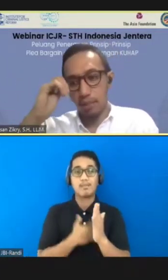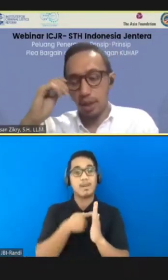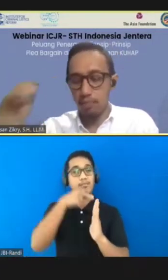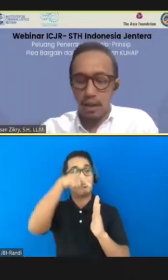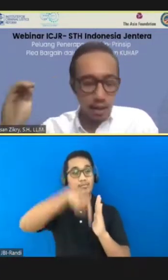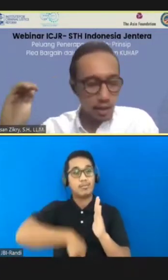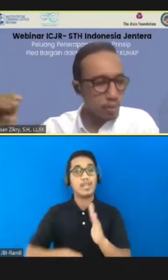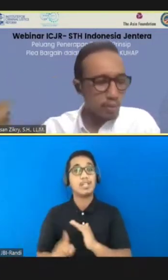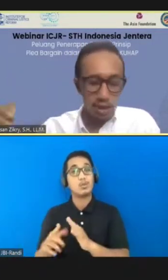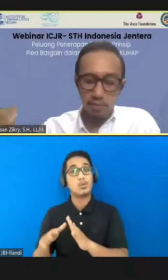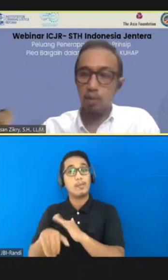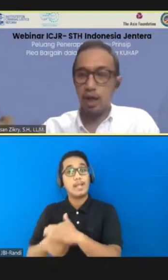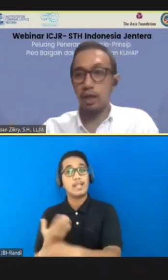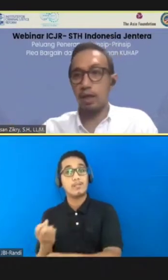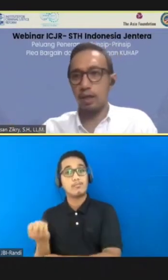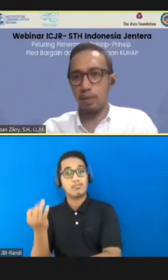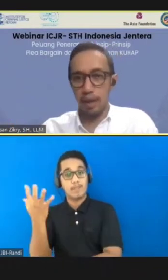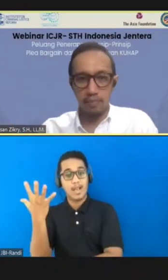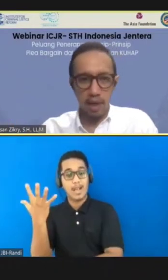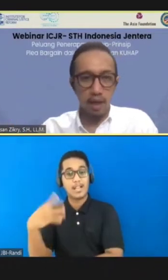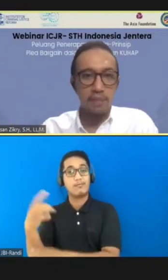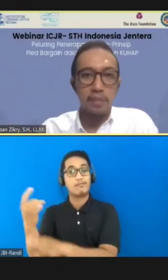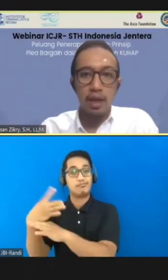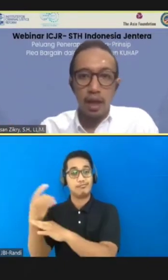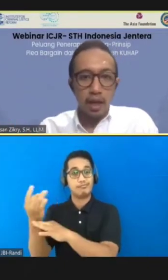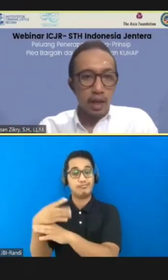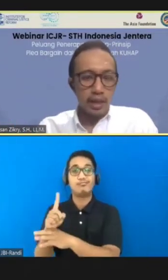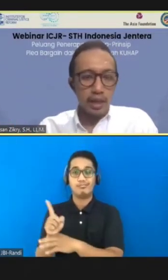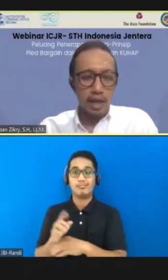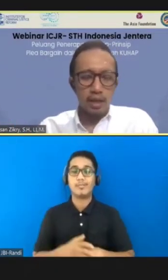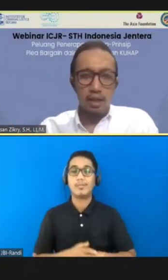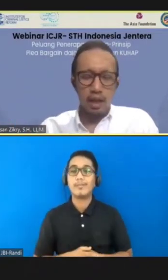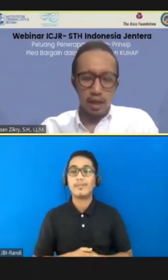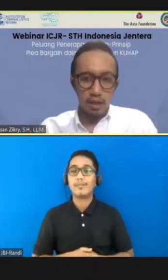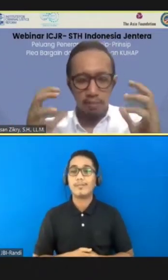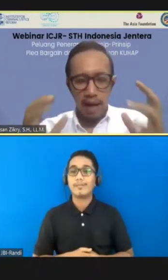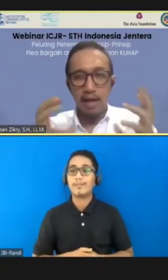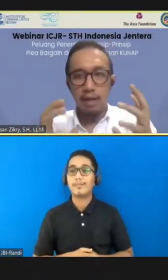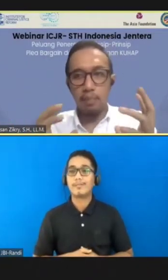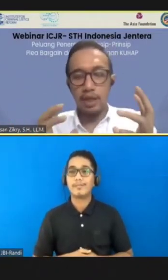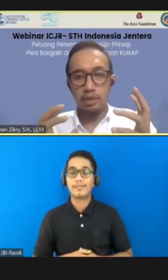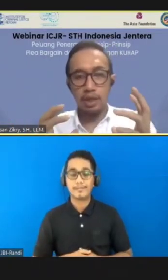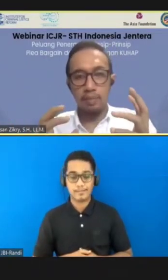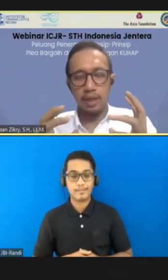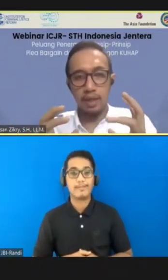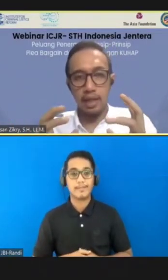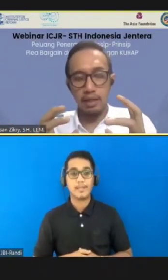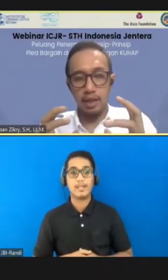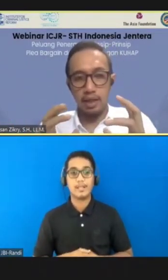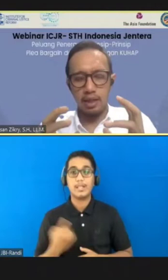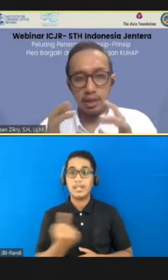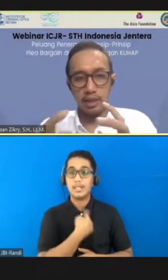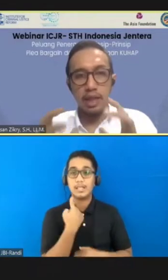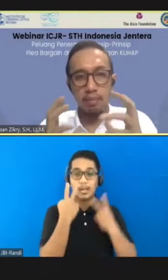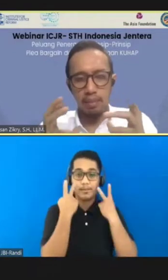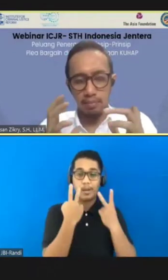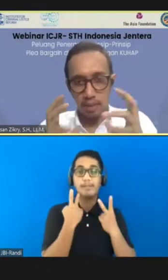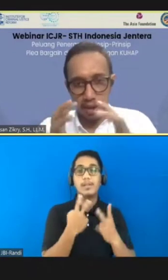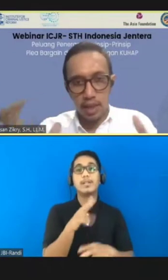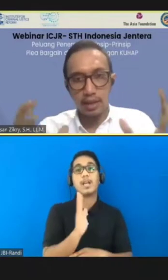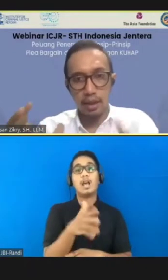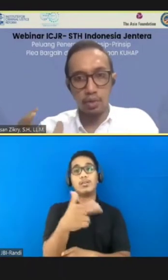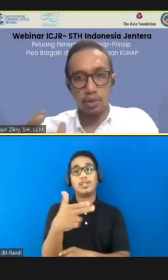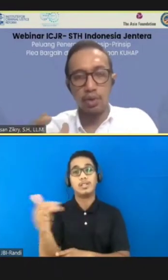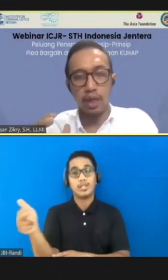sekarang masih berkembang, dan itu pun masih menuai kritik di berbagai pihak. Dan hal yang koin yang harus kita perhatikan di Indonesia dalam